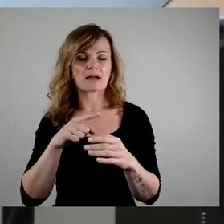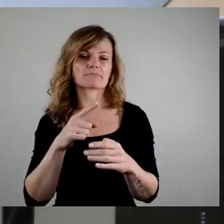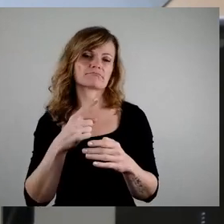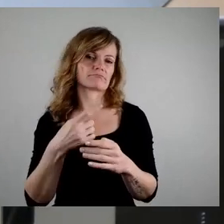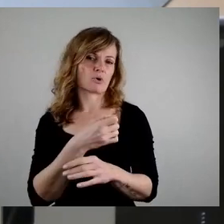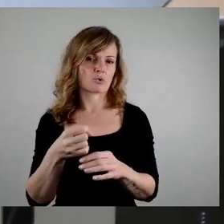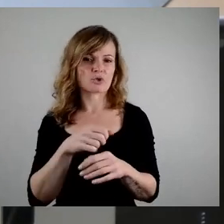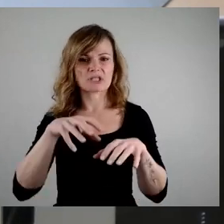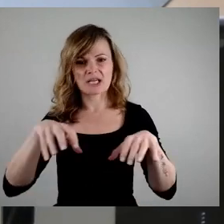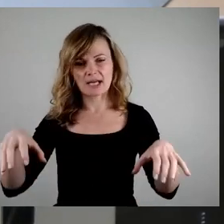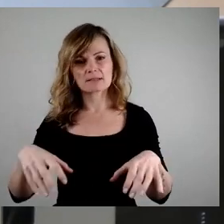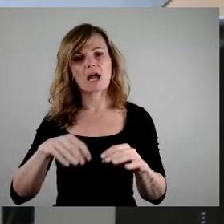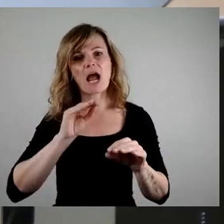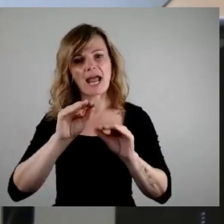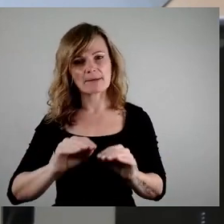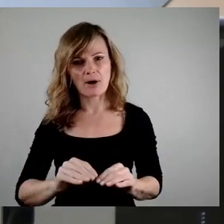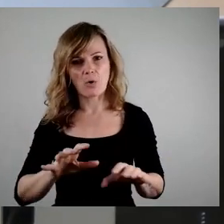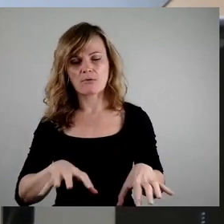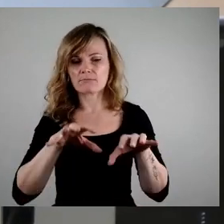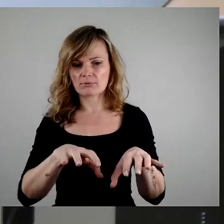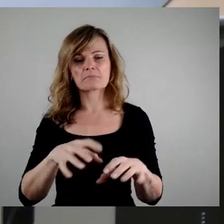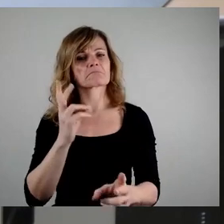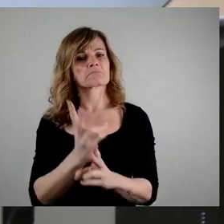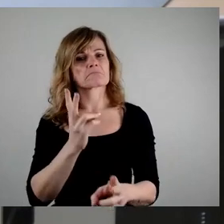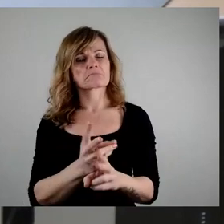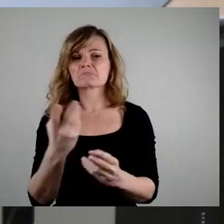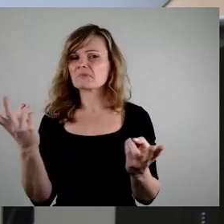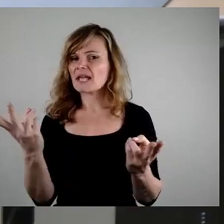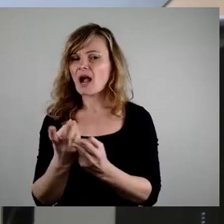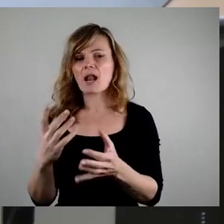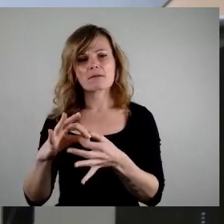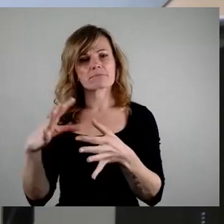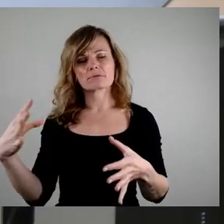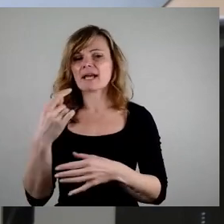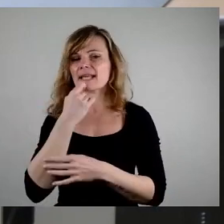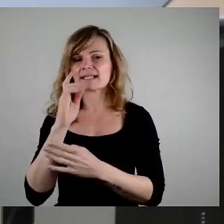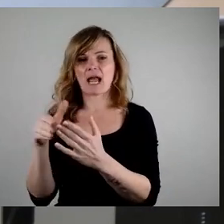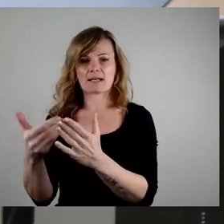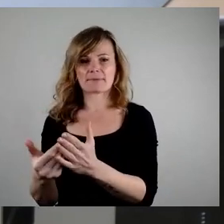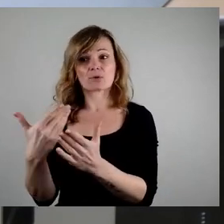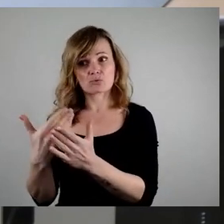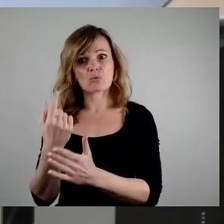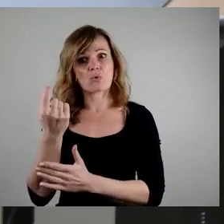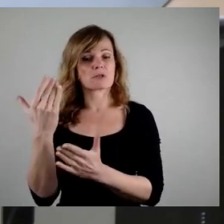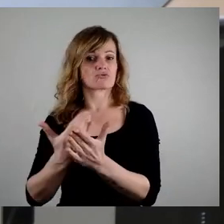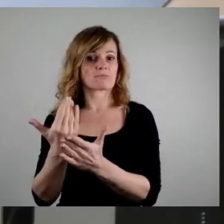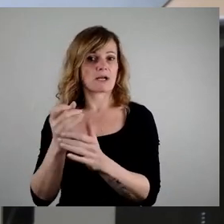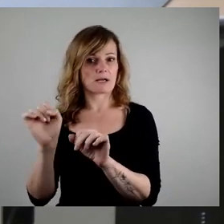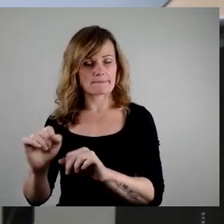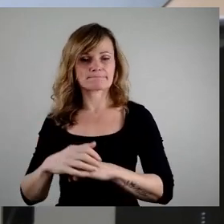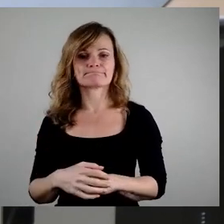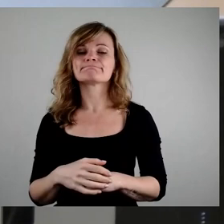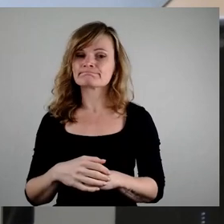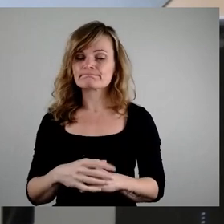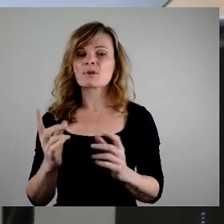Das spart Kosten, die ansonsten auf den Essenspreis umgelegt werden müssten. Dieser Vorschlag fand deshalb auch im Rahmen des